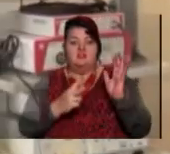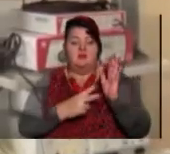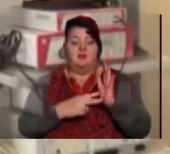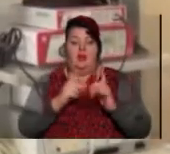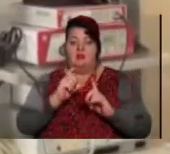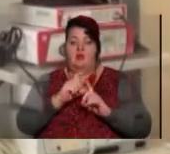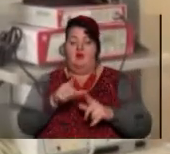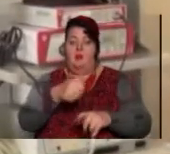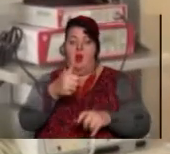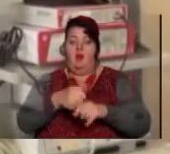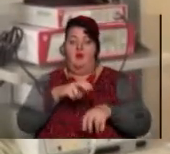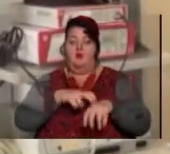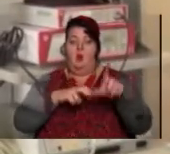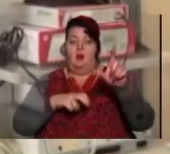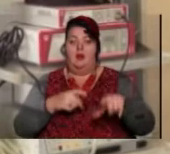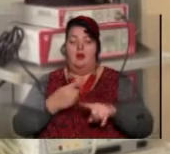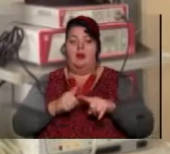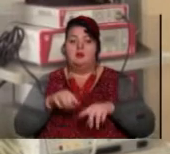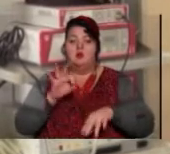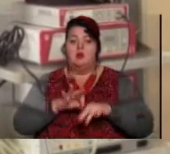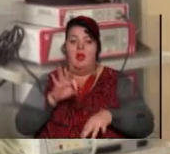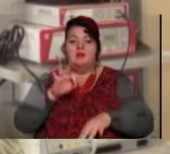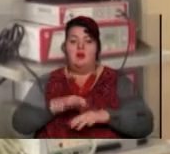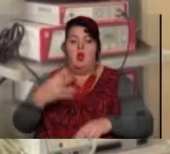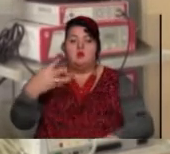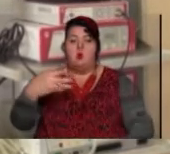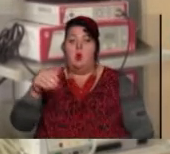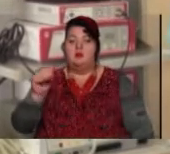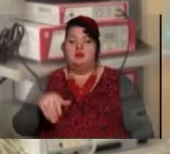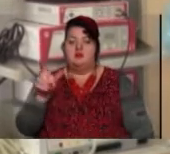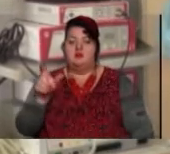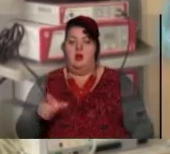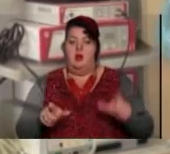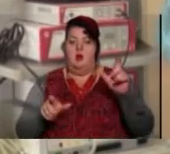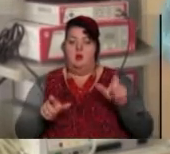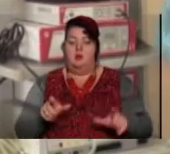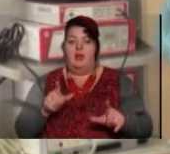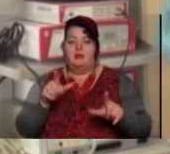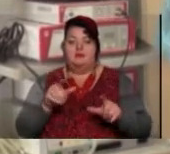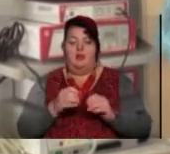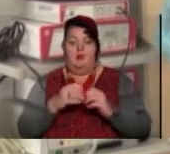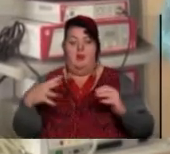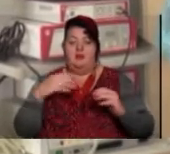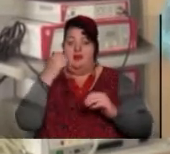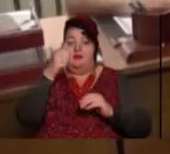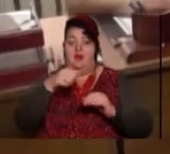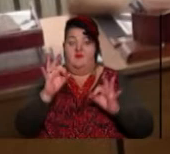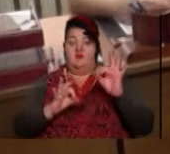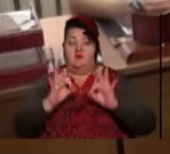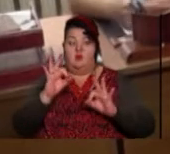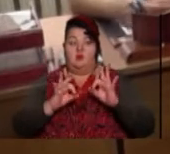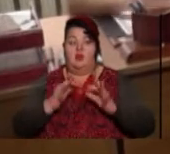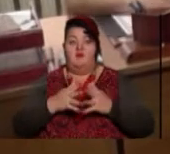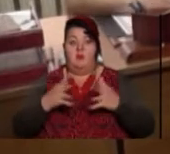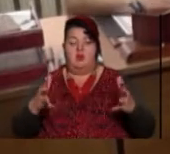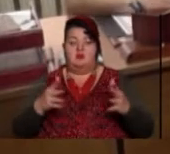онкологічного диспансеру, на цю недугу захворіло 40 тисяч людей. Це на 15% більше, ніж у році попередньому. За